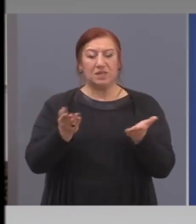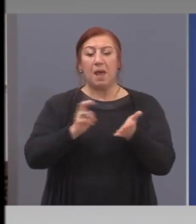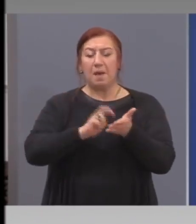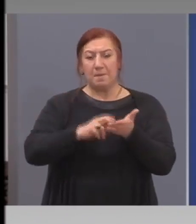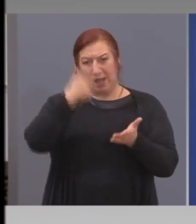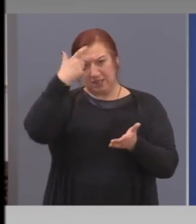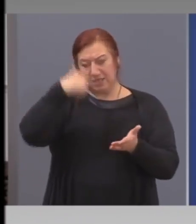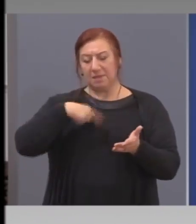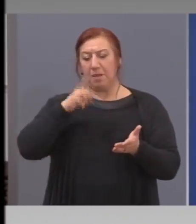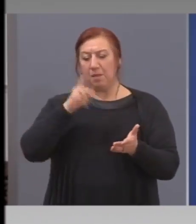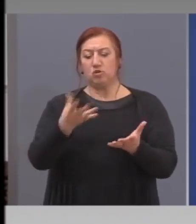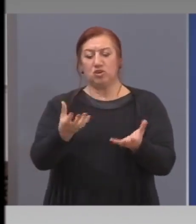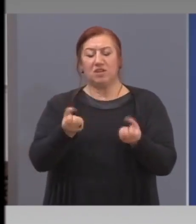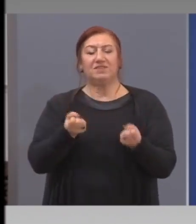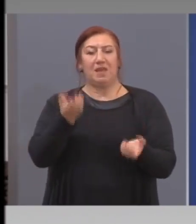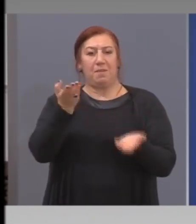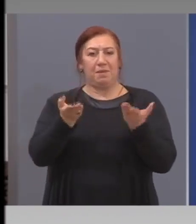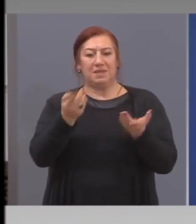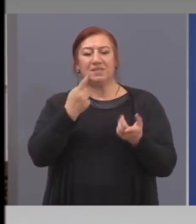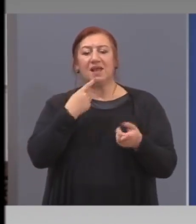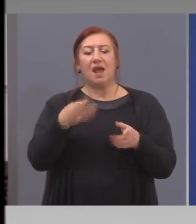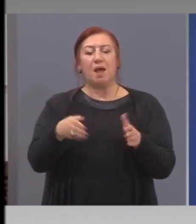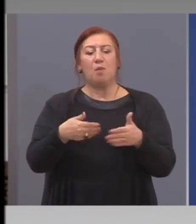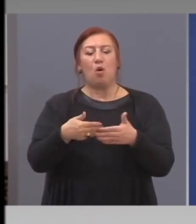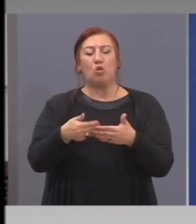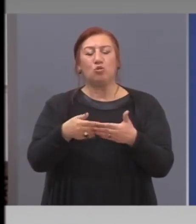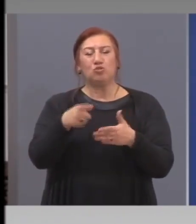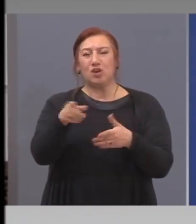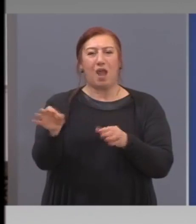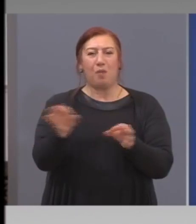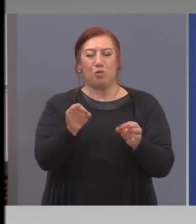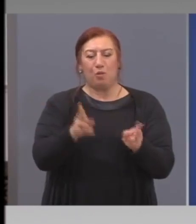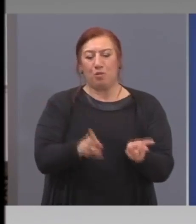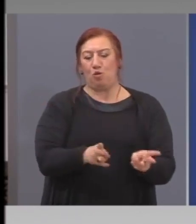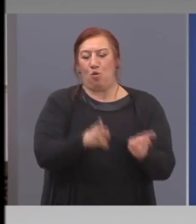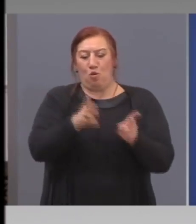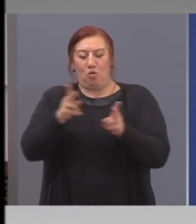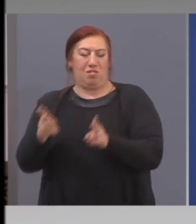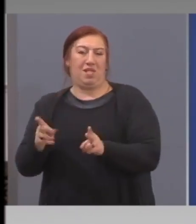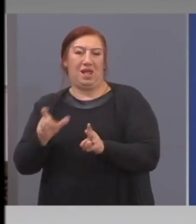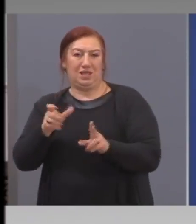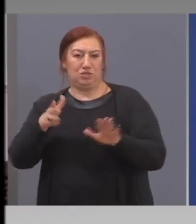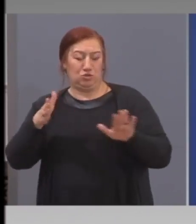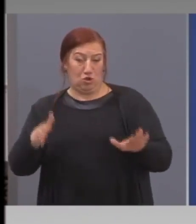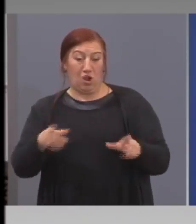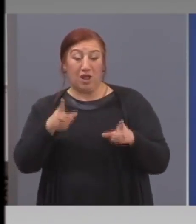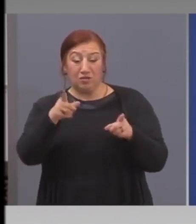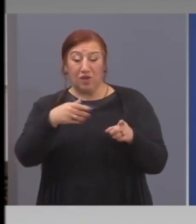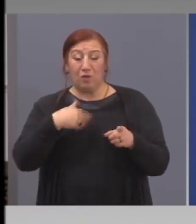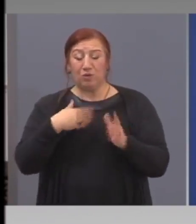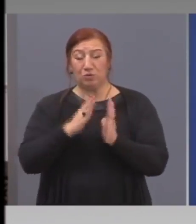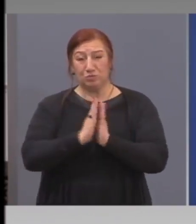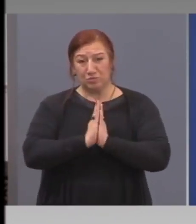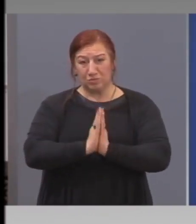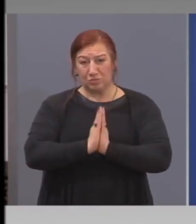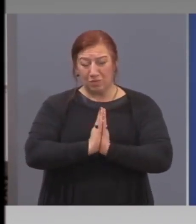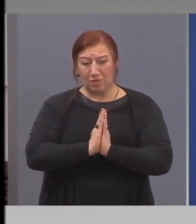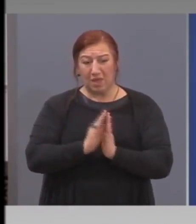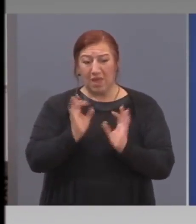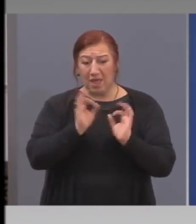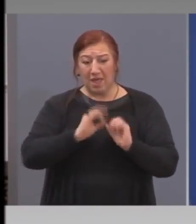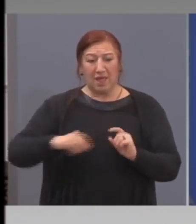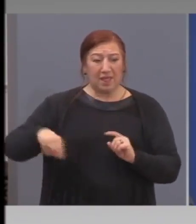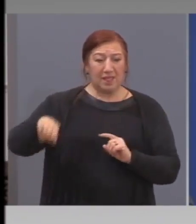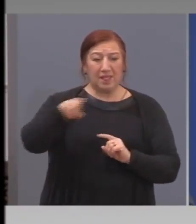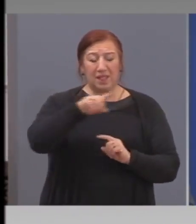отношение на подобен срок. Това, което бих призовал, никой анархично да не